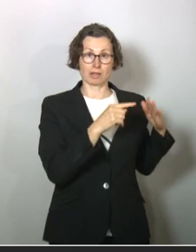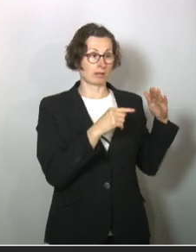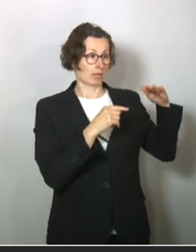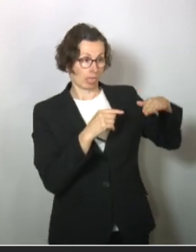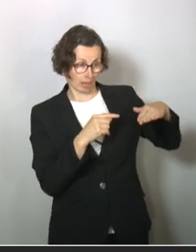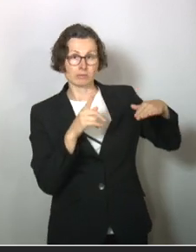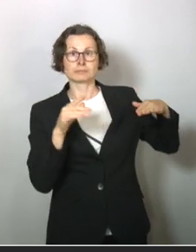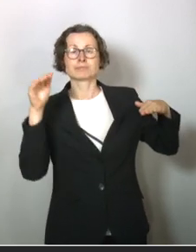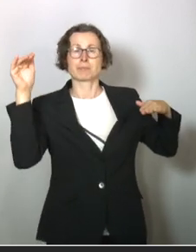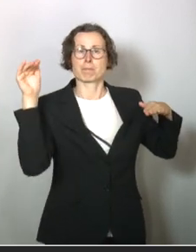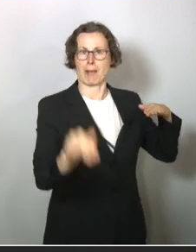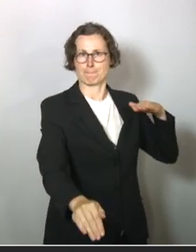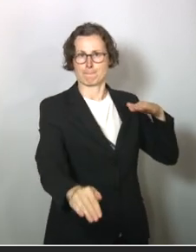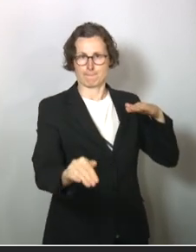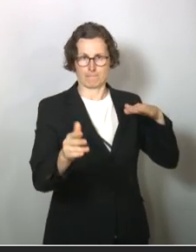hochrechnen.